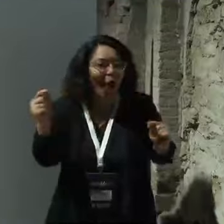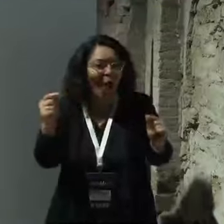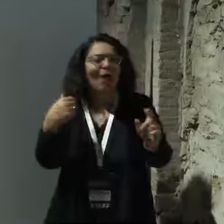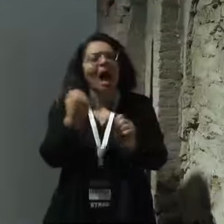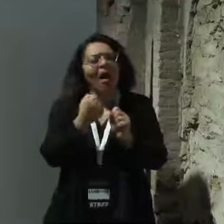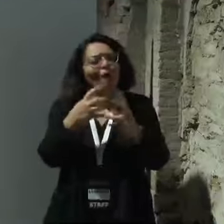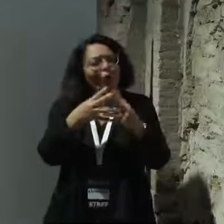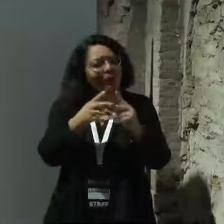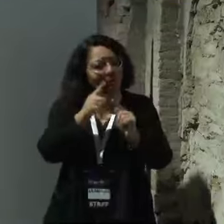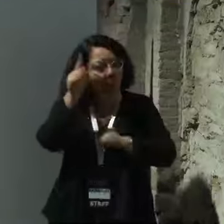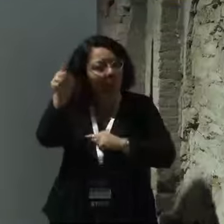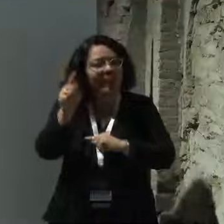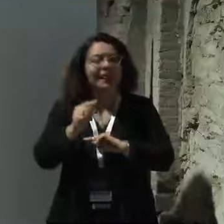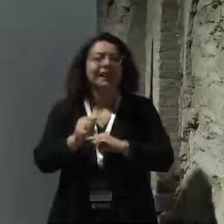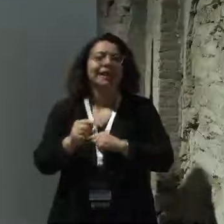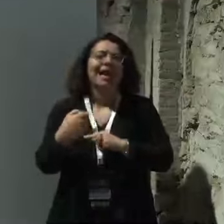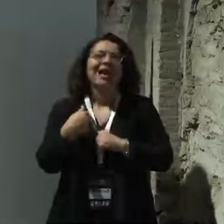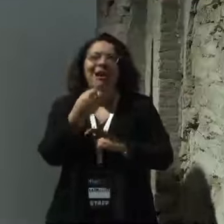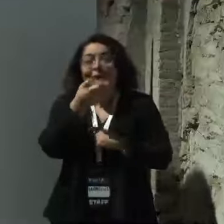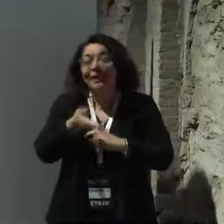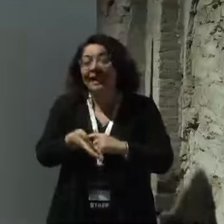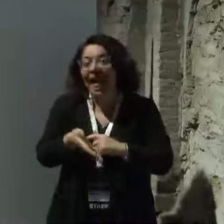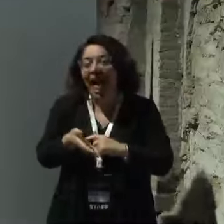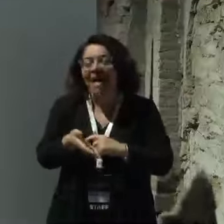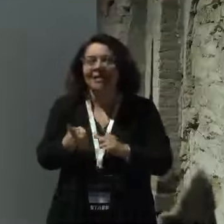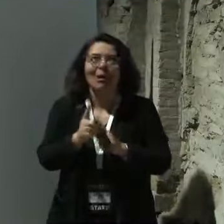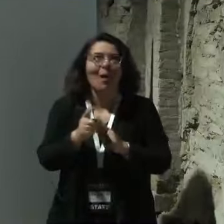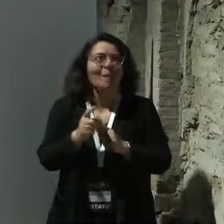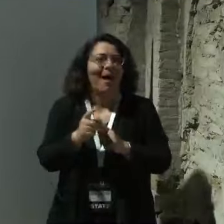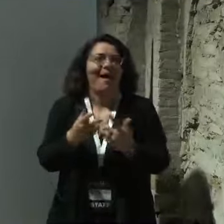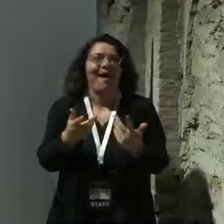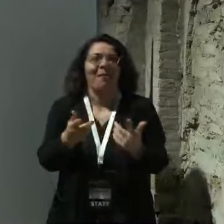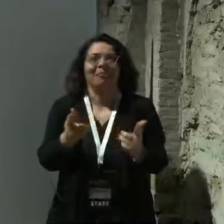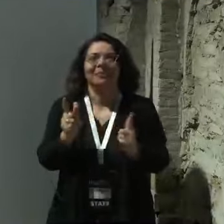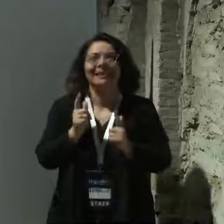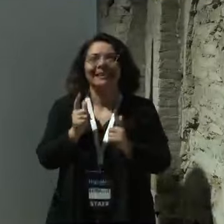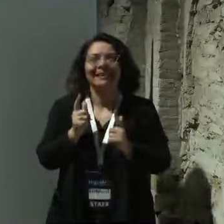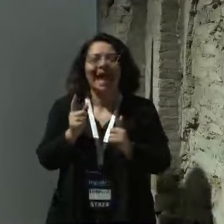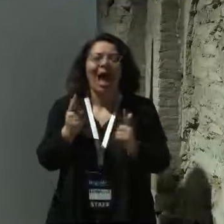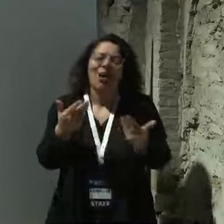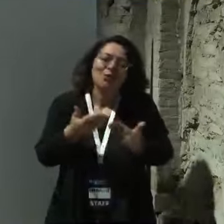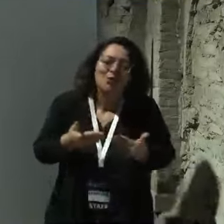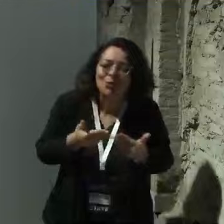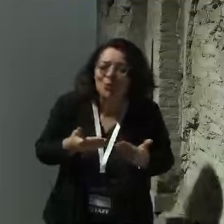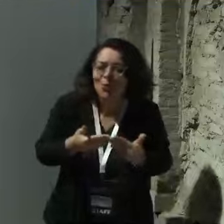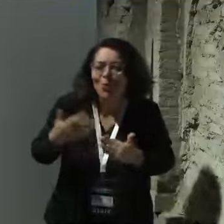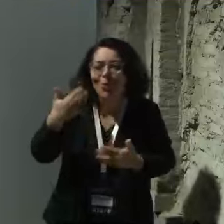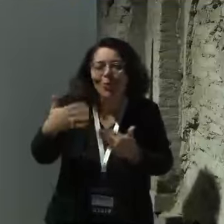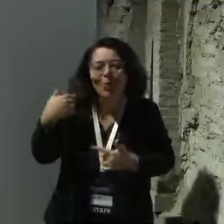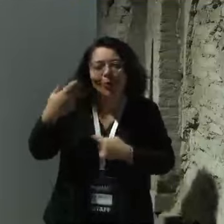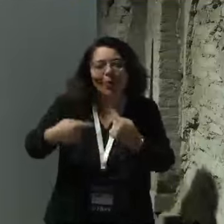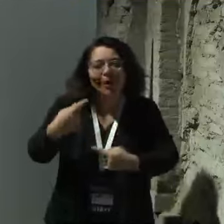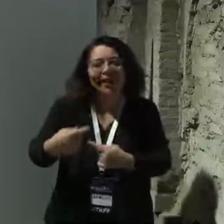Uniti e per me Firenze rappresenta comunque non soltanto dal punto di vista degli studi ha rappresentato la culla